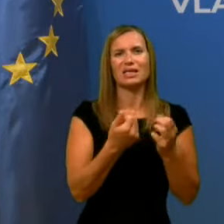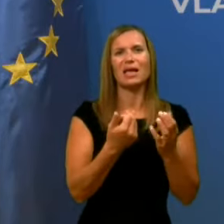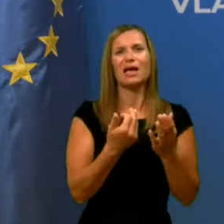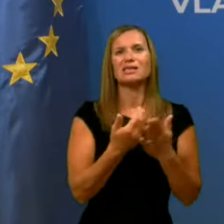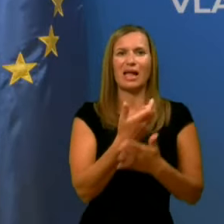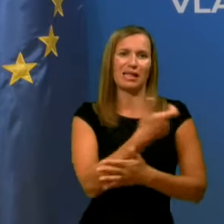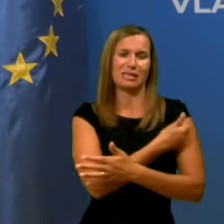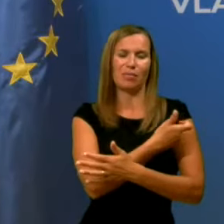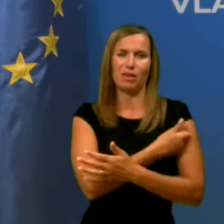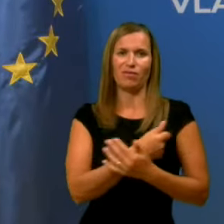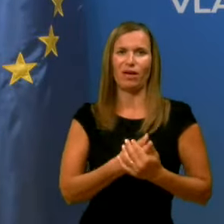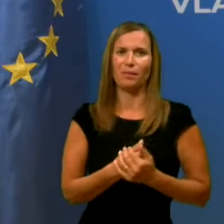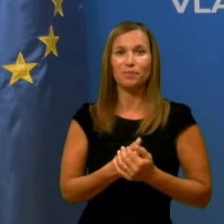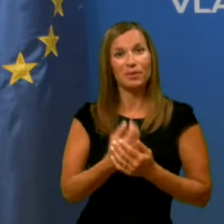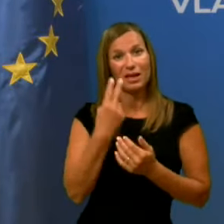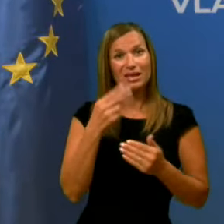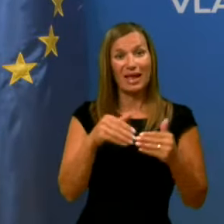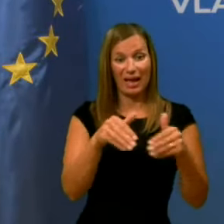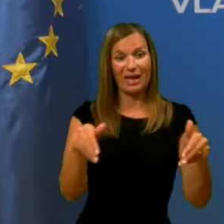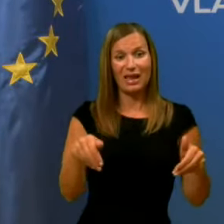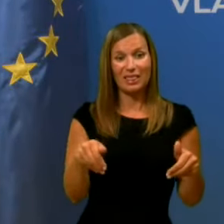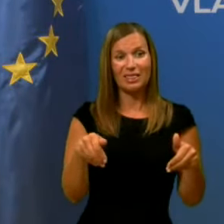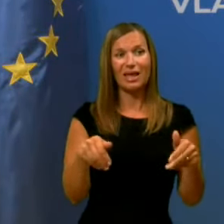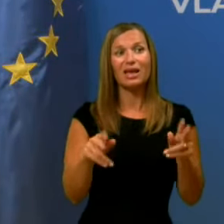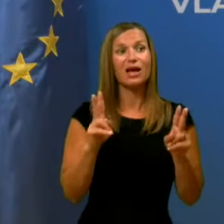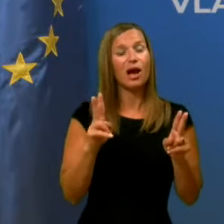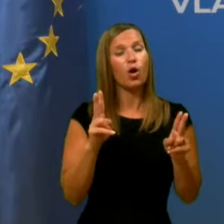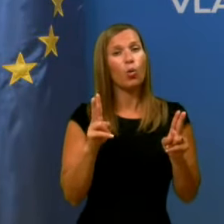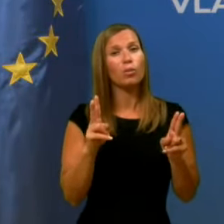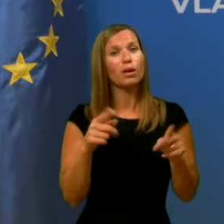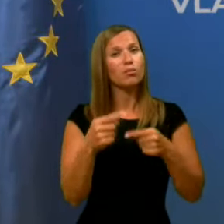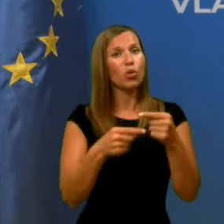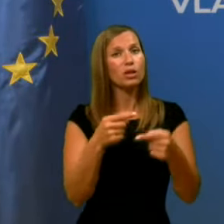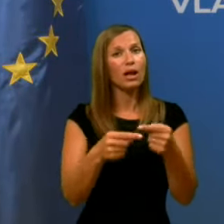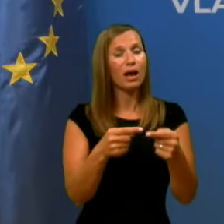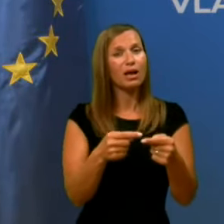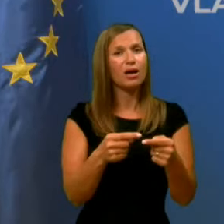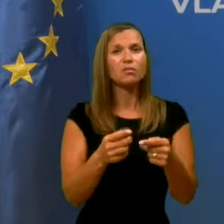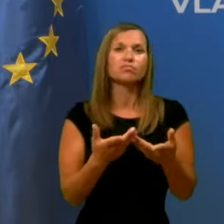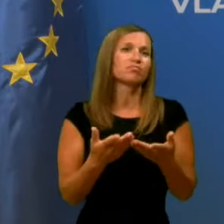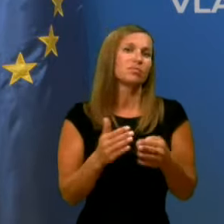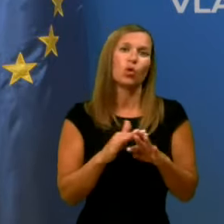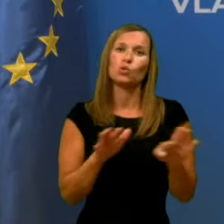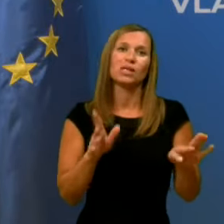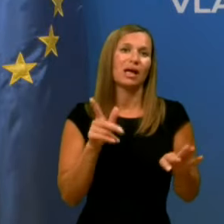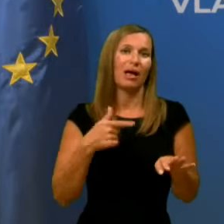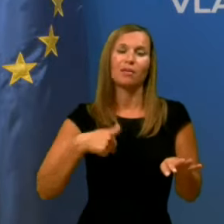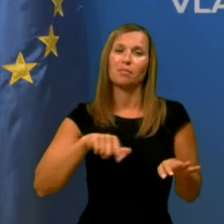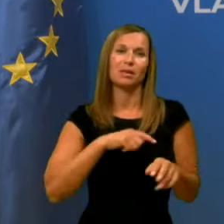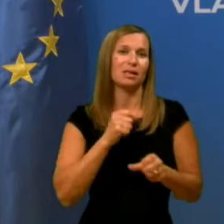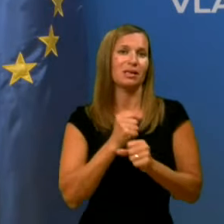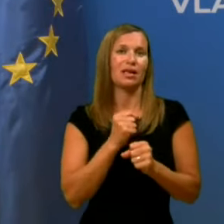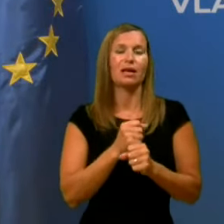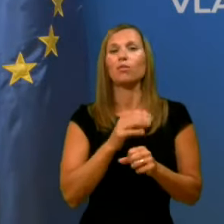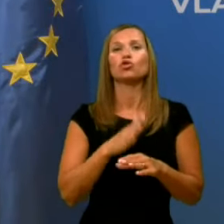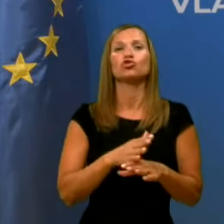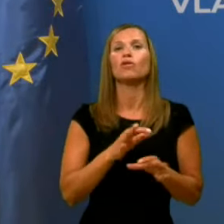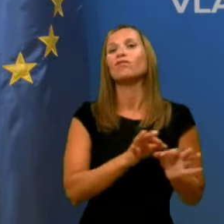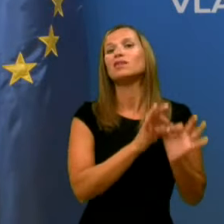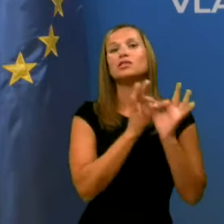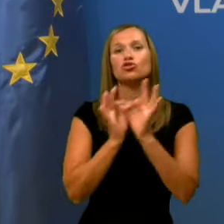tiče karanten, kako bi zgledalo, vse, kar delamo ne nazadnje, že veš čas,